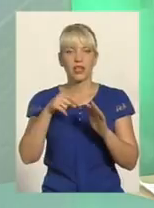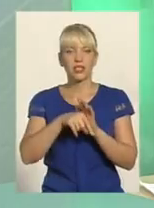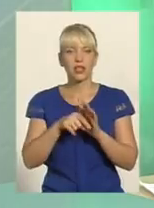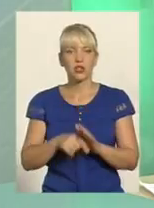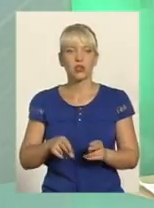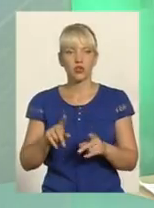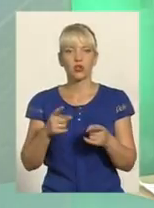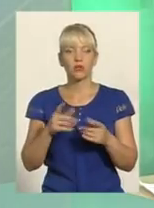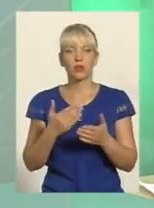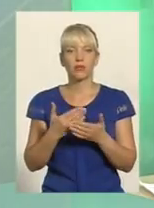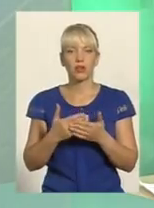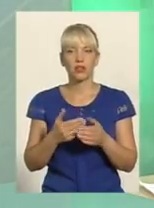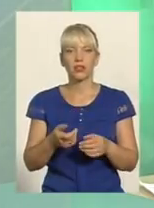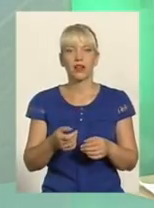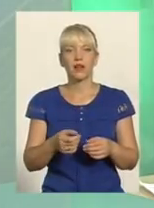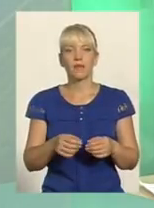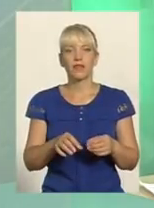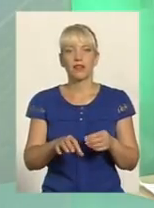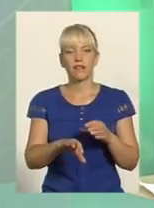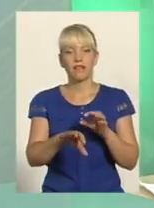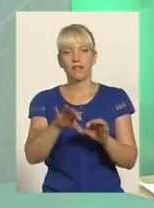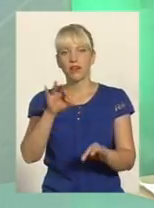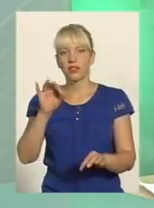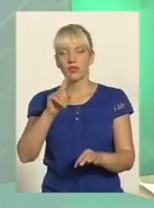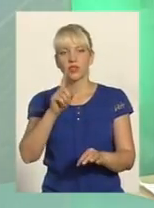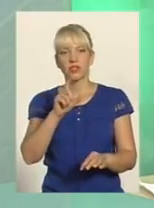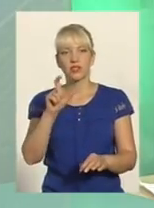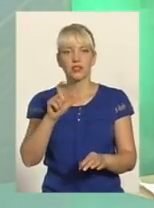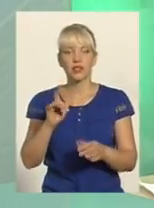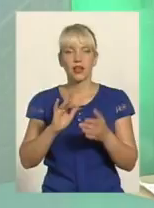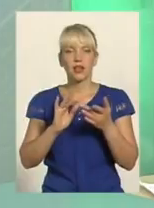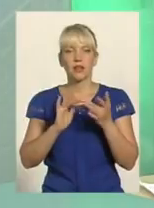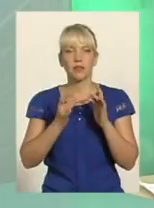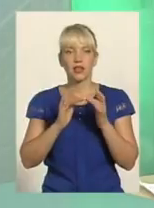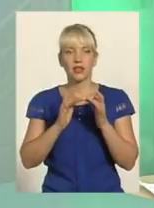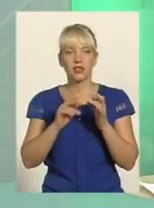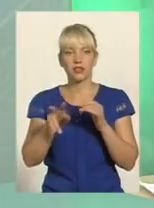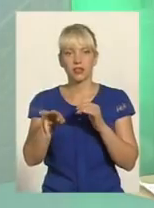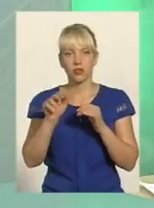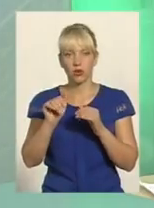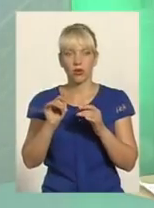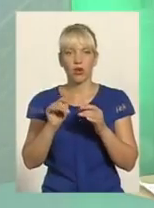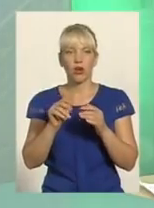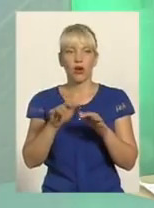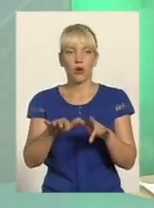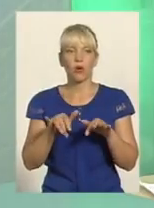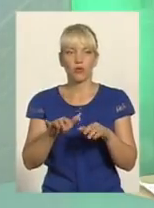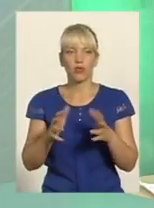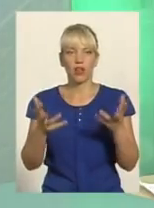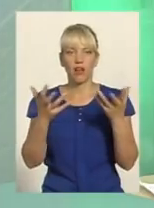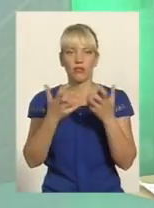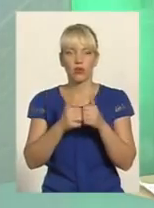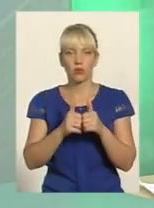наприклад, витягнувши з мережі електроживлення той чи інший комп'ютер Автоматично зразу